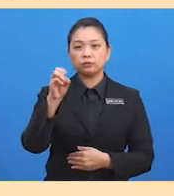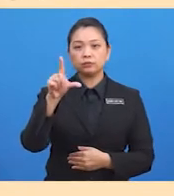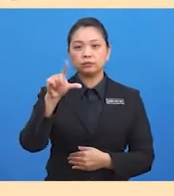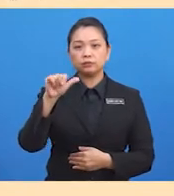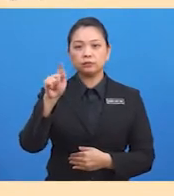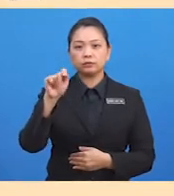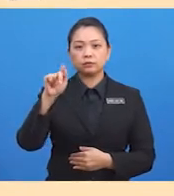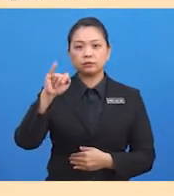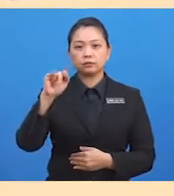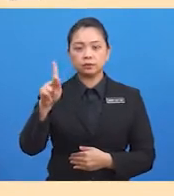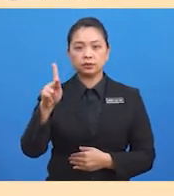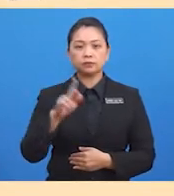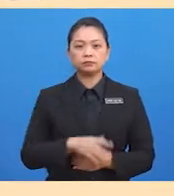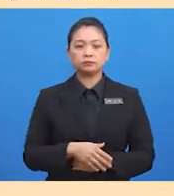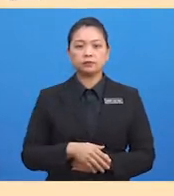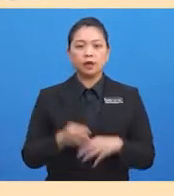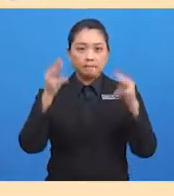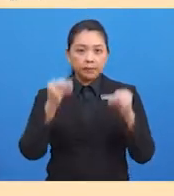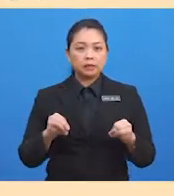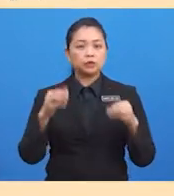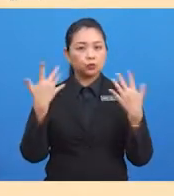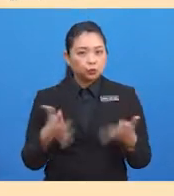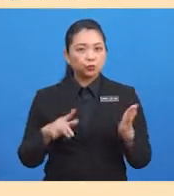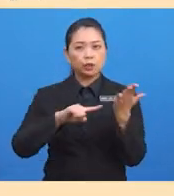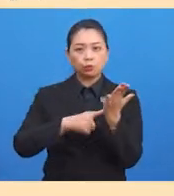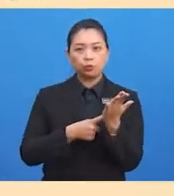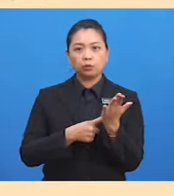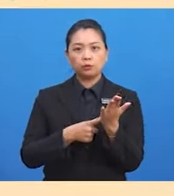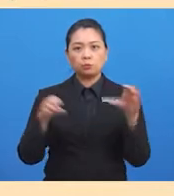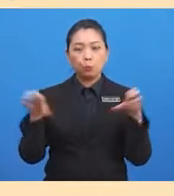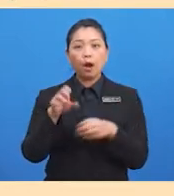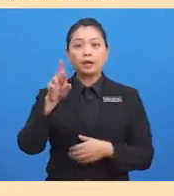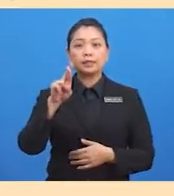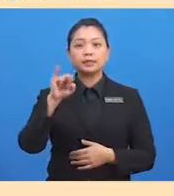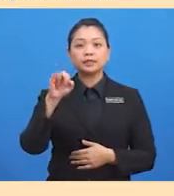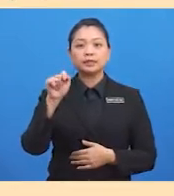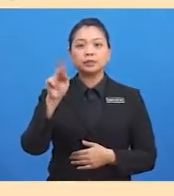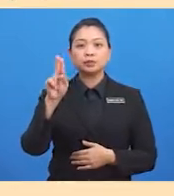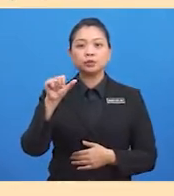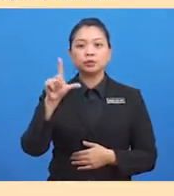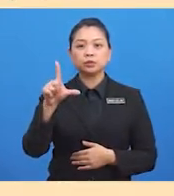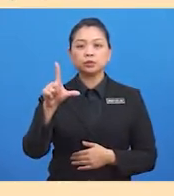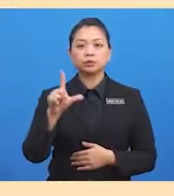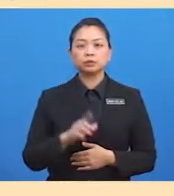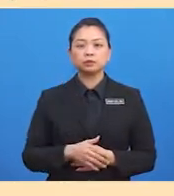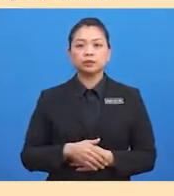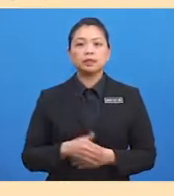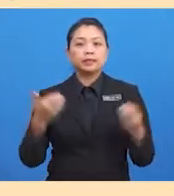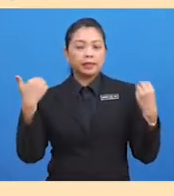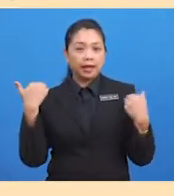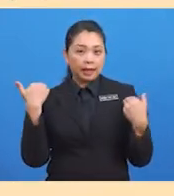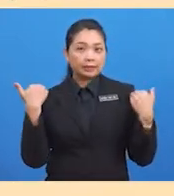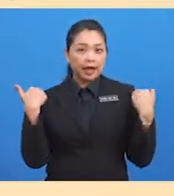Manusia pada zaman neolitik mula melakukan ritual iaitu tatacara dalam upacara